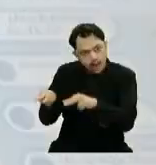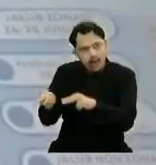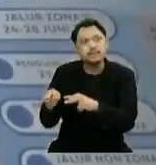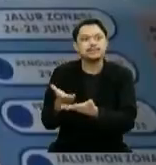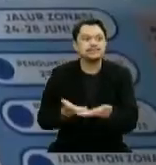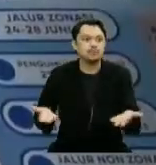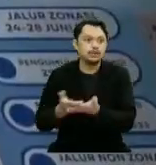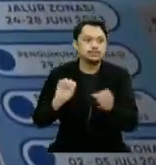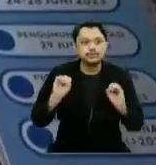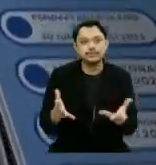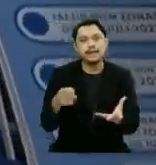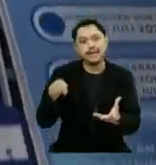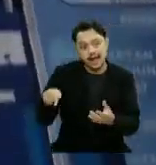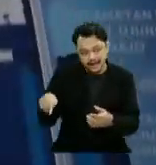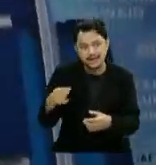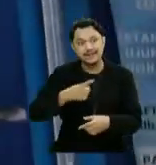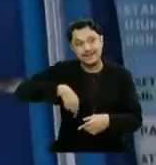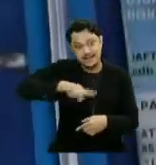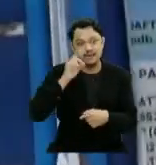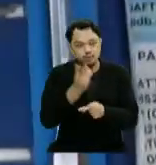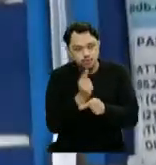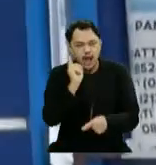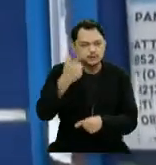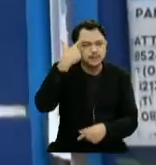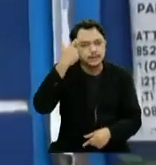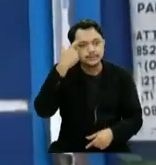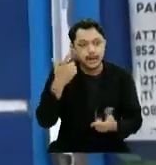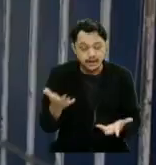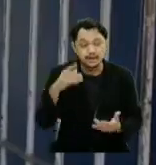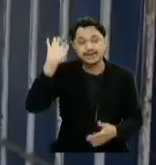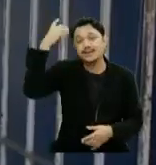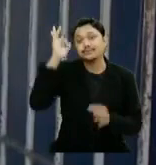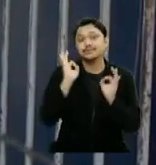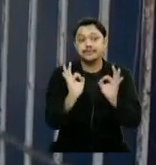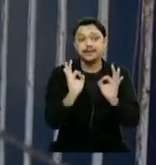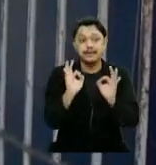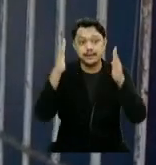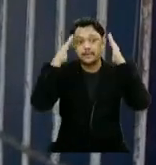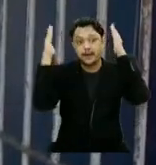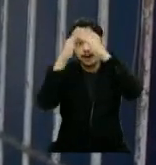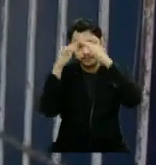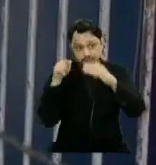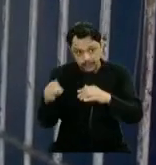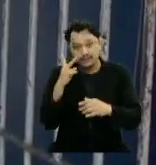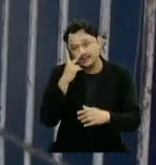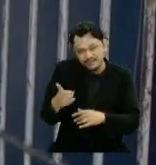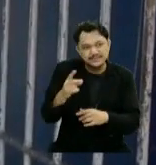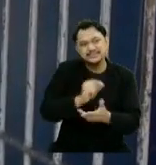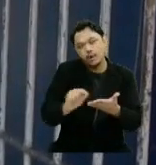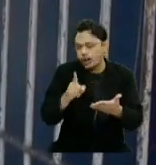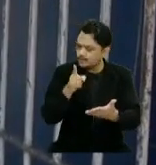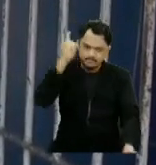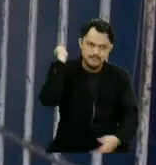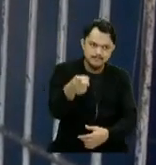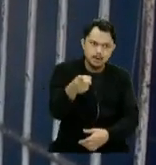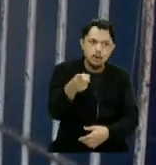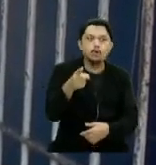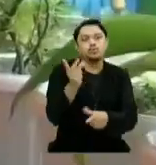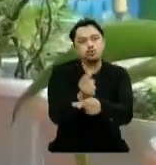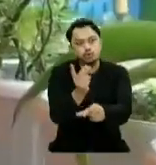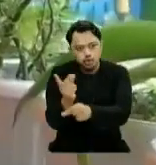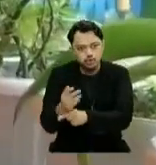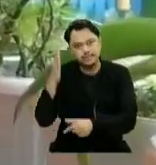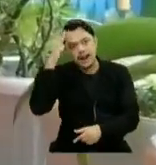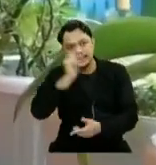kita. Selain itu, Dinas Pendidikan Makasar juga telah memberikan teguran kepada pihak sekolah. Mulai dari guru hingga kepala sekolah yang